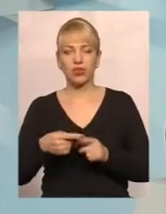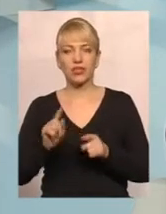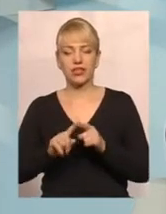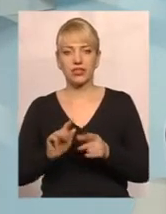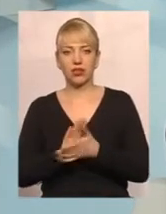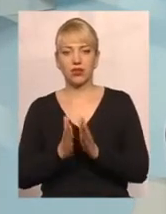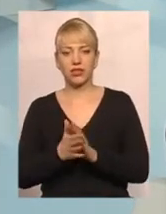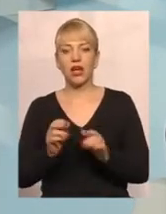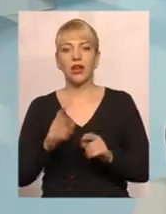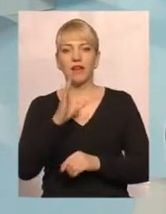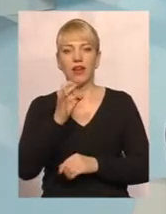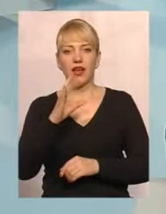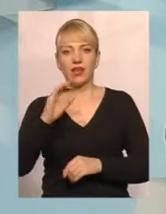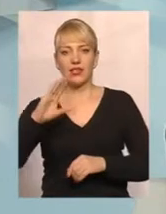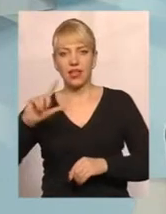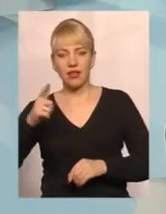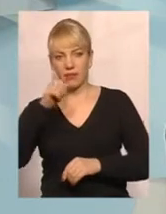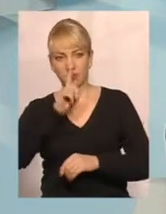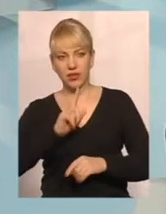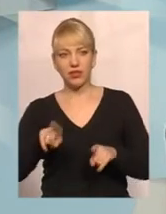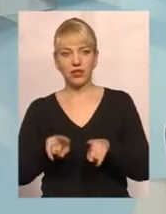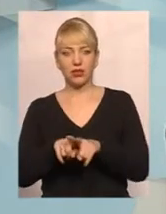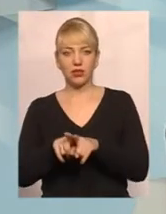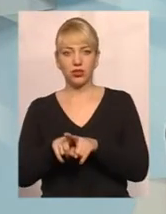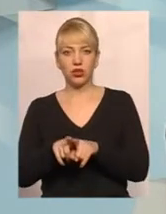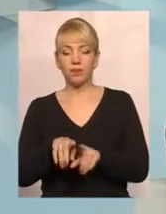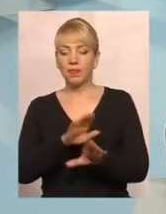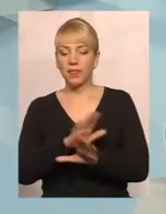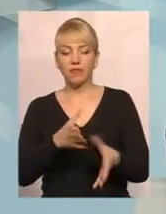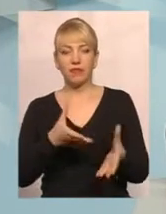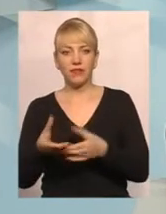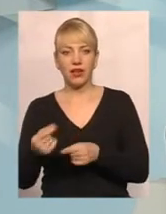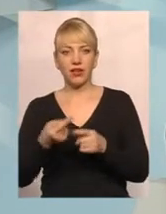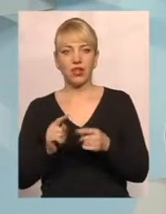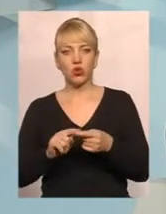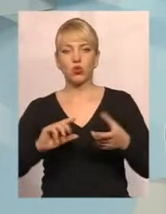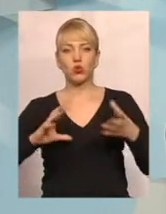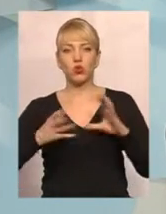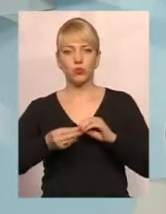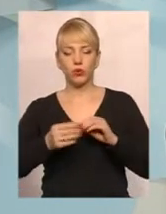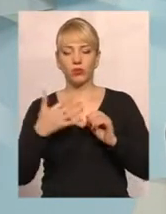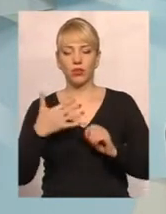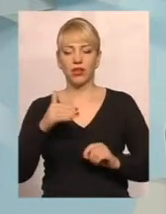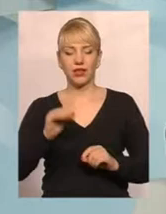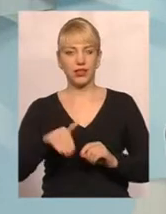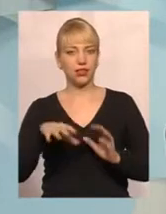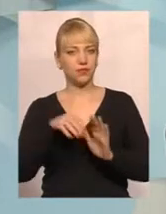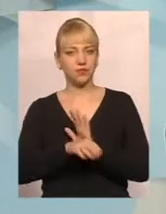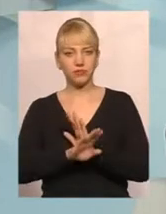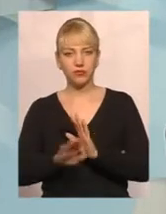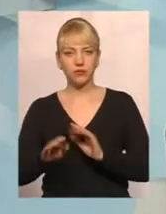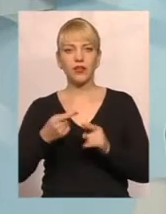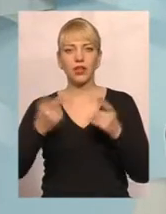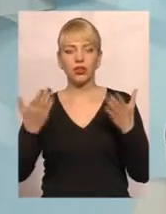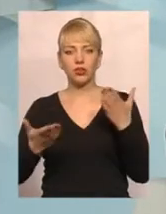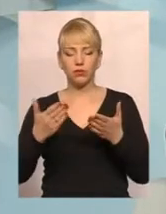того, з вересня місяця також не впливає на цю суму, 50 тисяч гривень, послуги, які